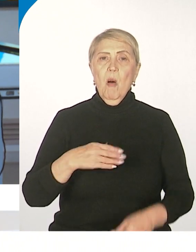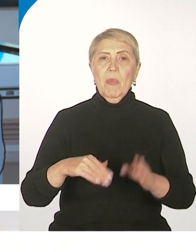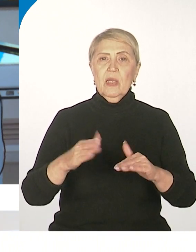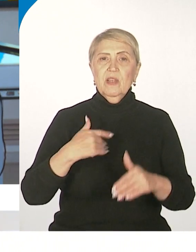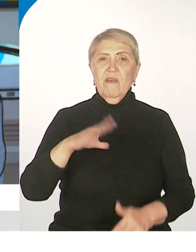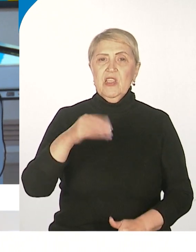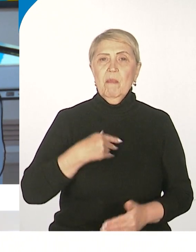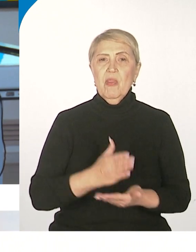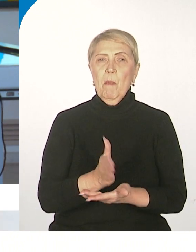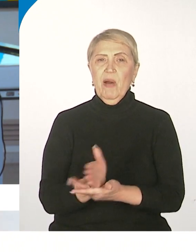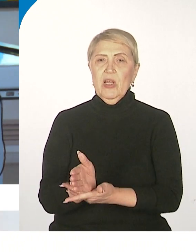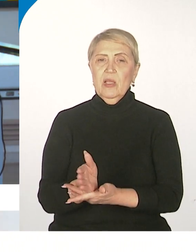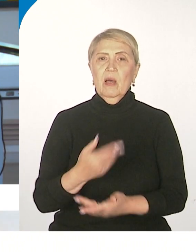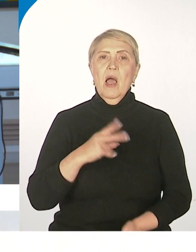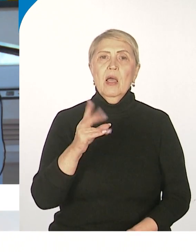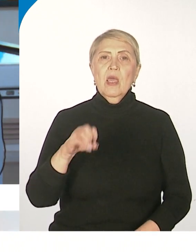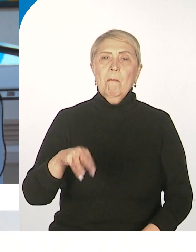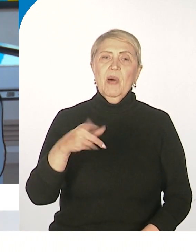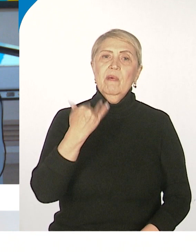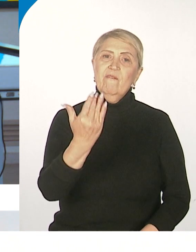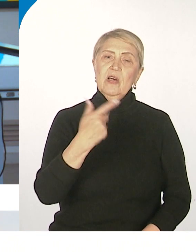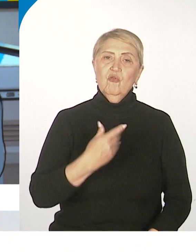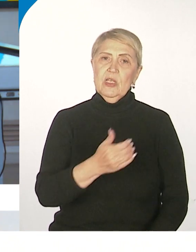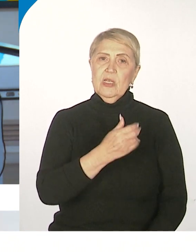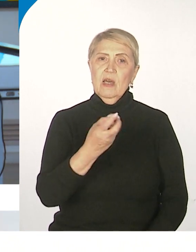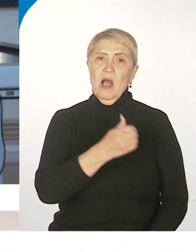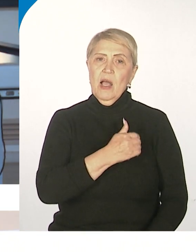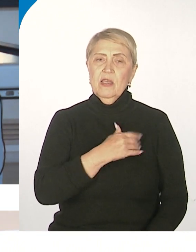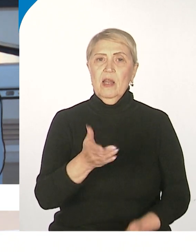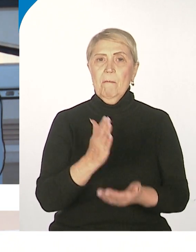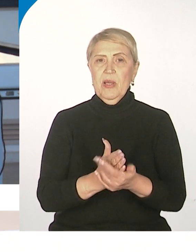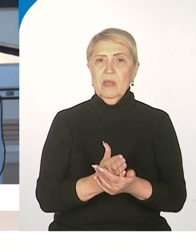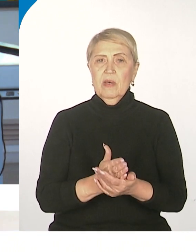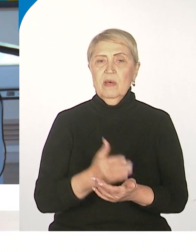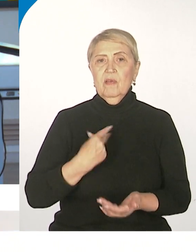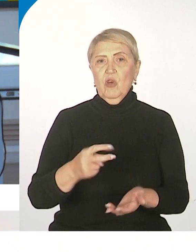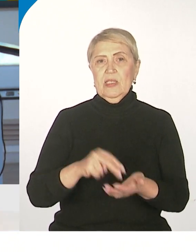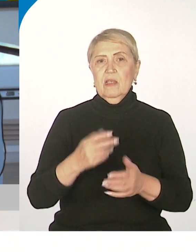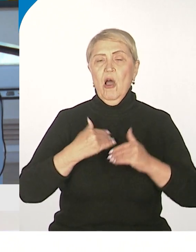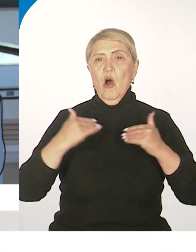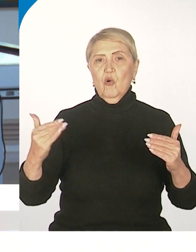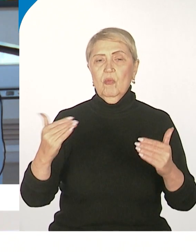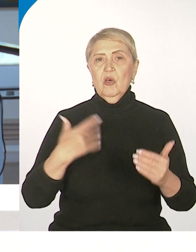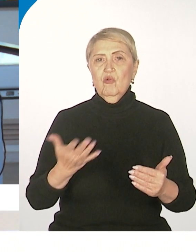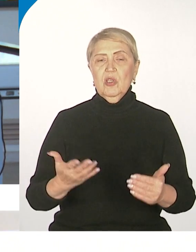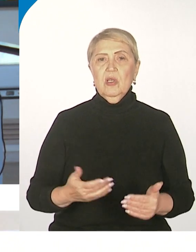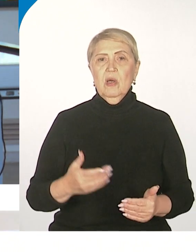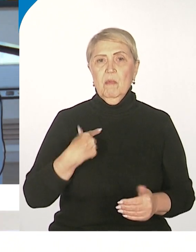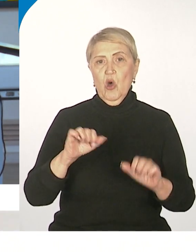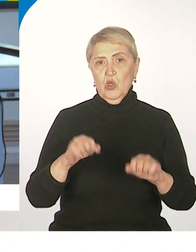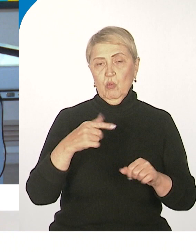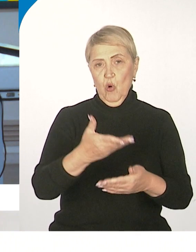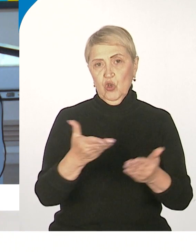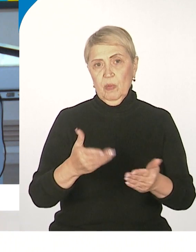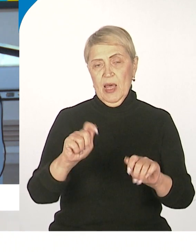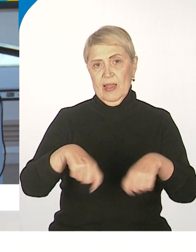направлениям. То есть, кем бы вы не хотели стать в дальнейшем, с огромной долей вероятности, мы сможем